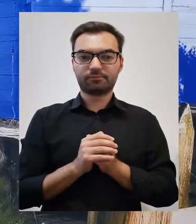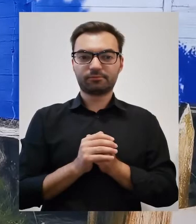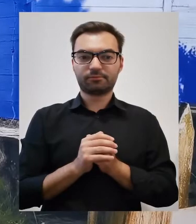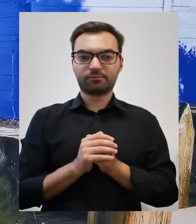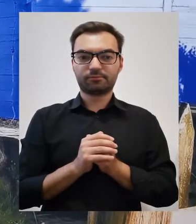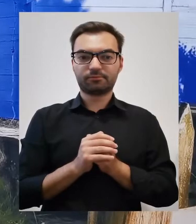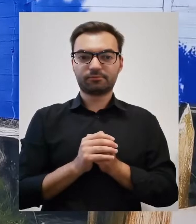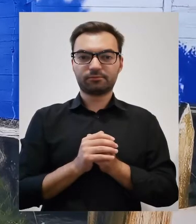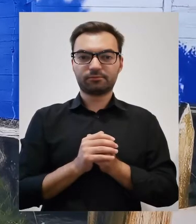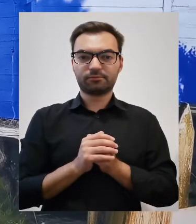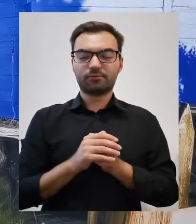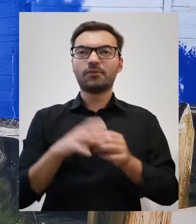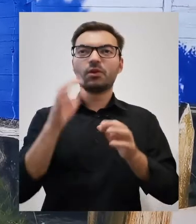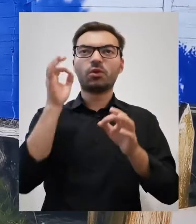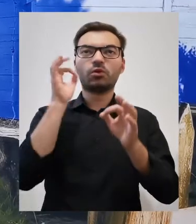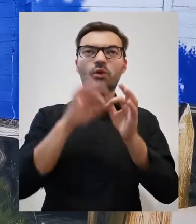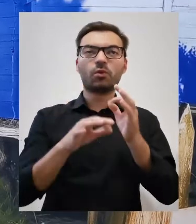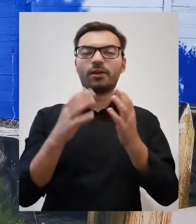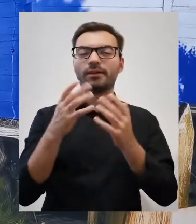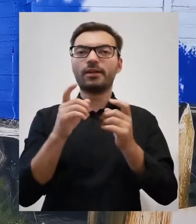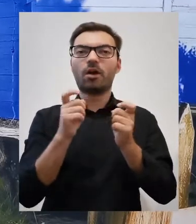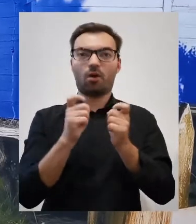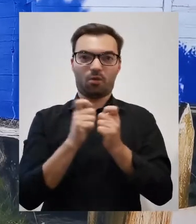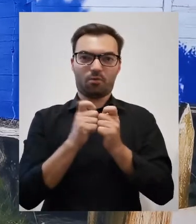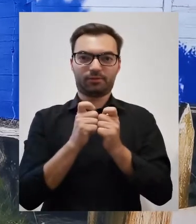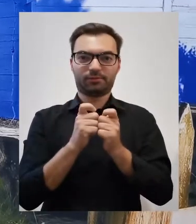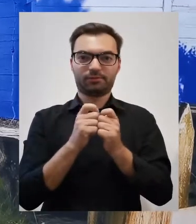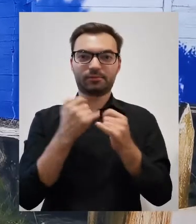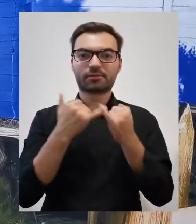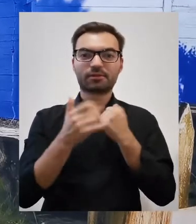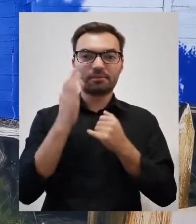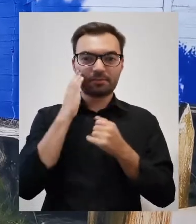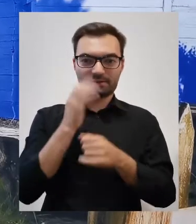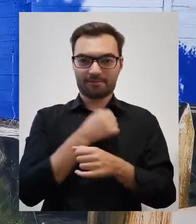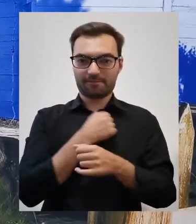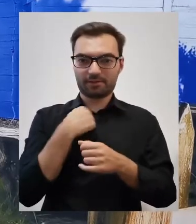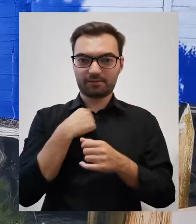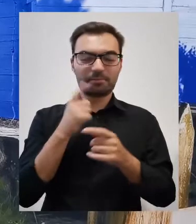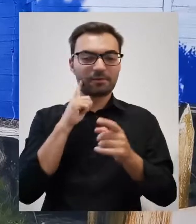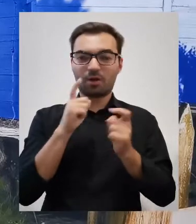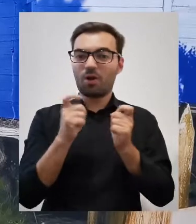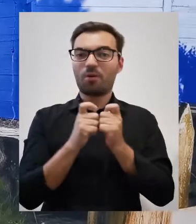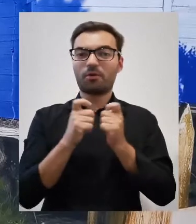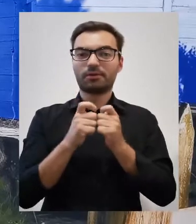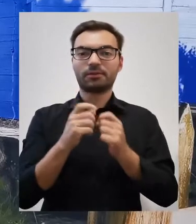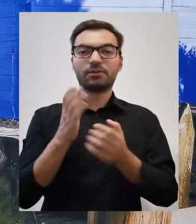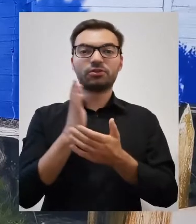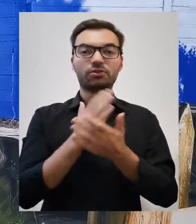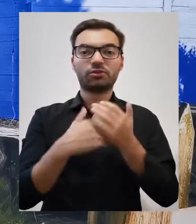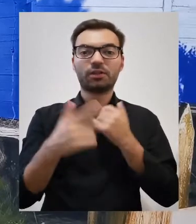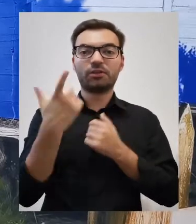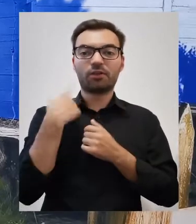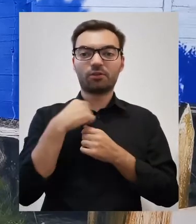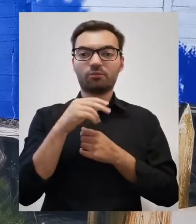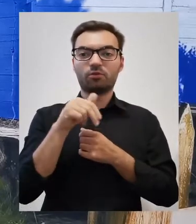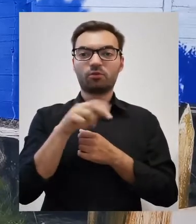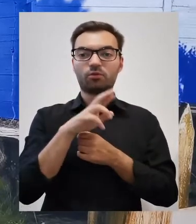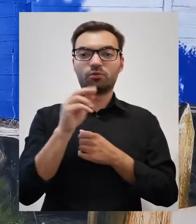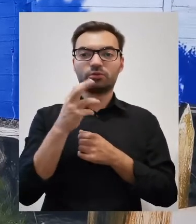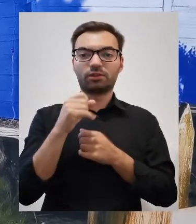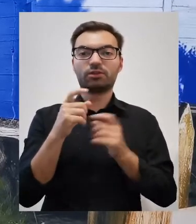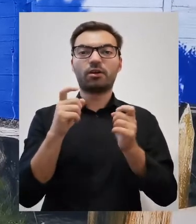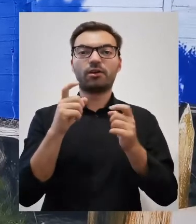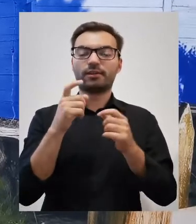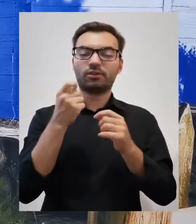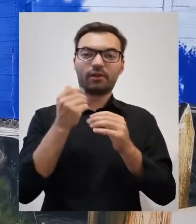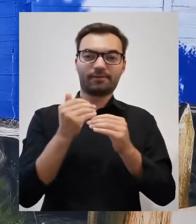Dokładnie to można je znaleźć tuż za rogiem, jeśli się mieszka w Warszawie, a niektórzy mogą znaleźć